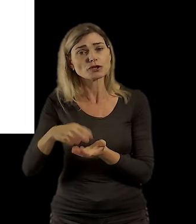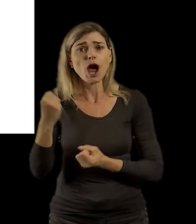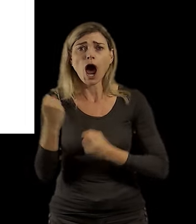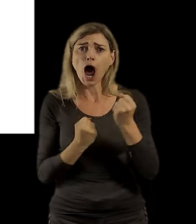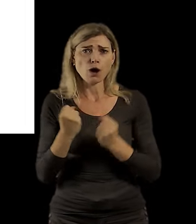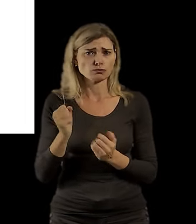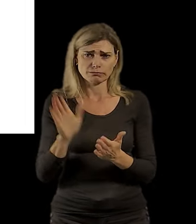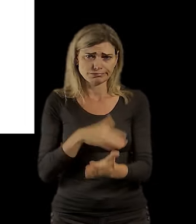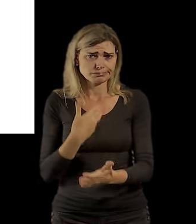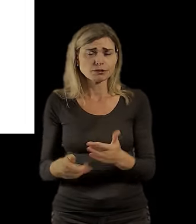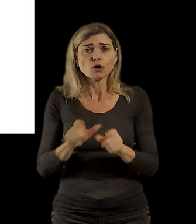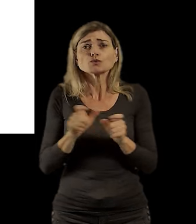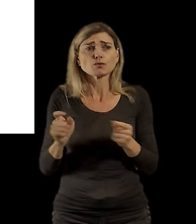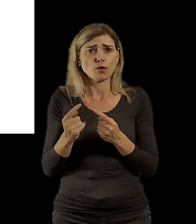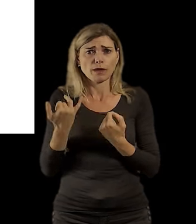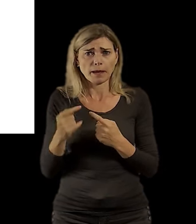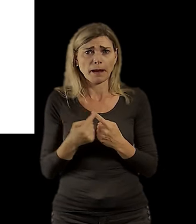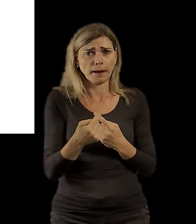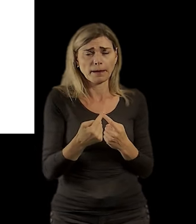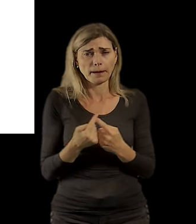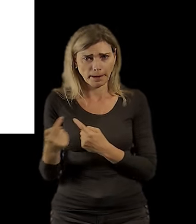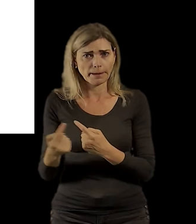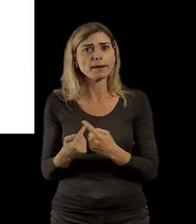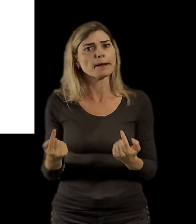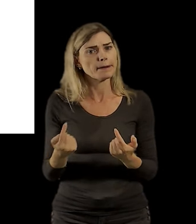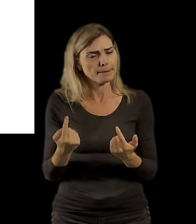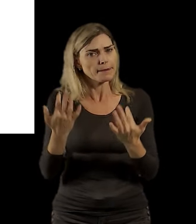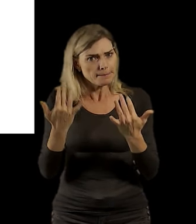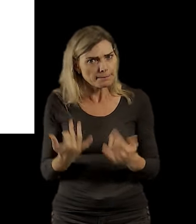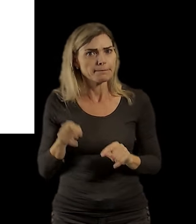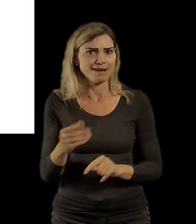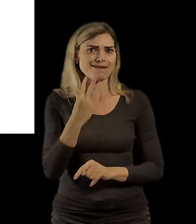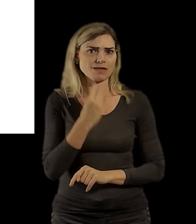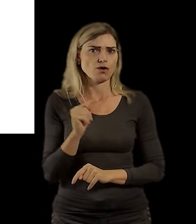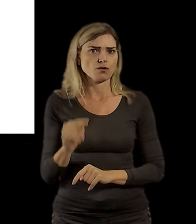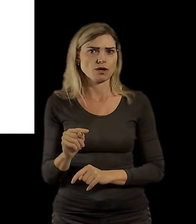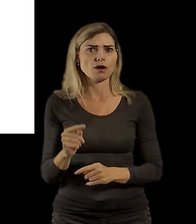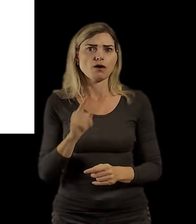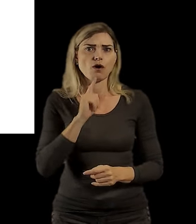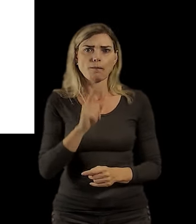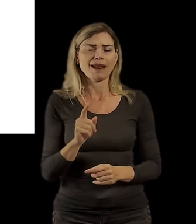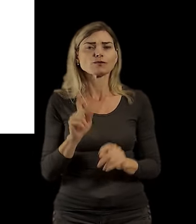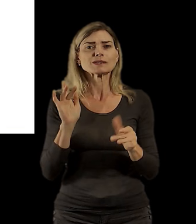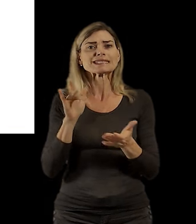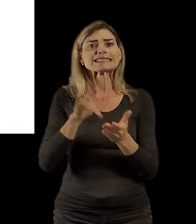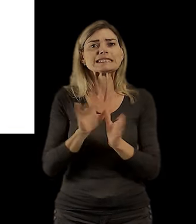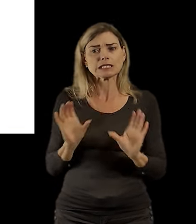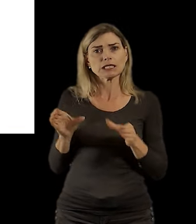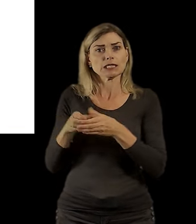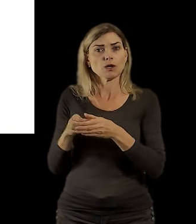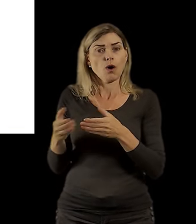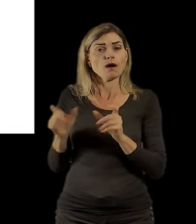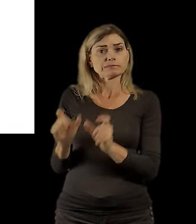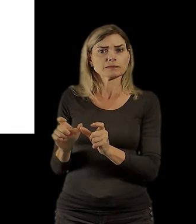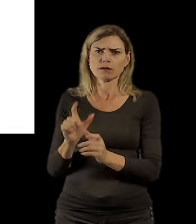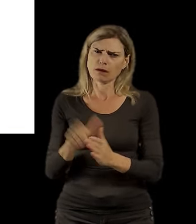protože nejedete na dlouhé vzdálenosti. To znamená rozhodněné Hunger Games. Tady na tom místě bych rád